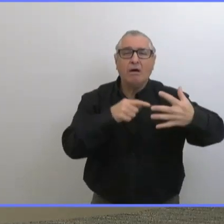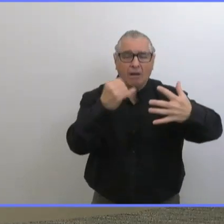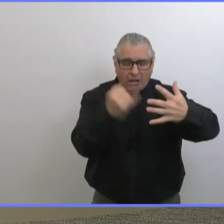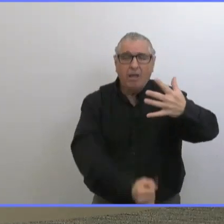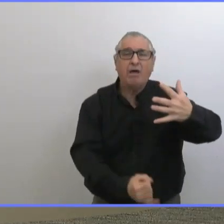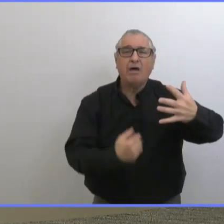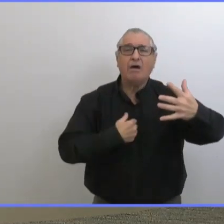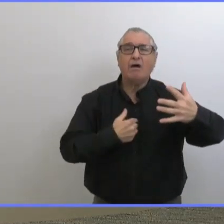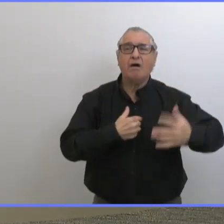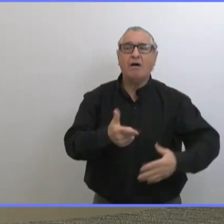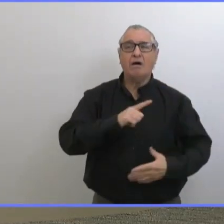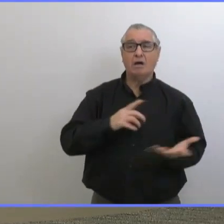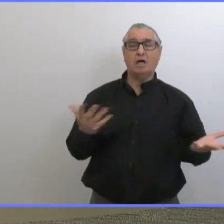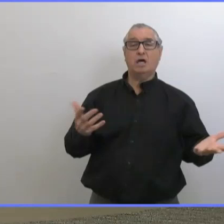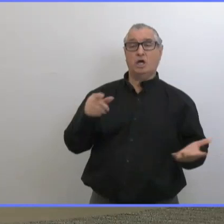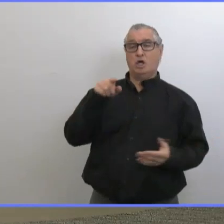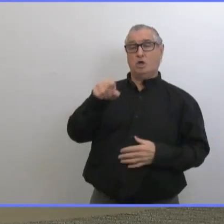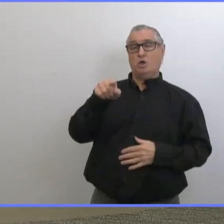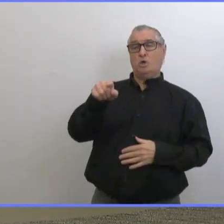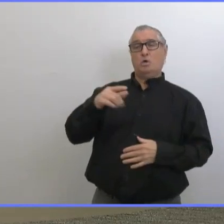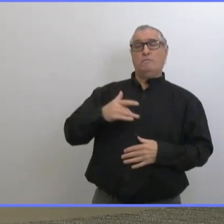quand est-ce que vous pensez que